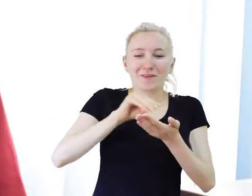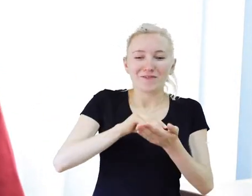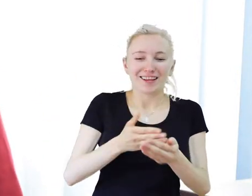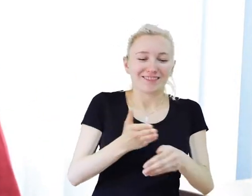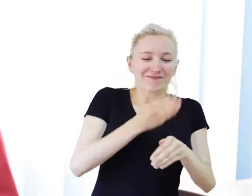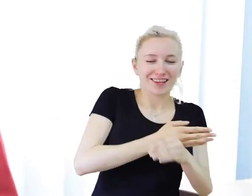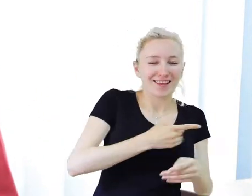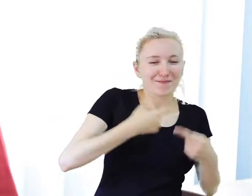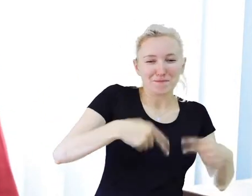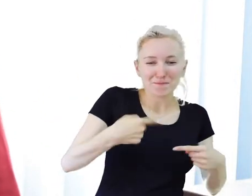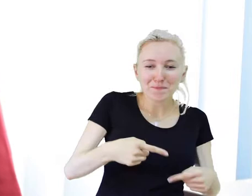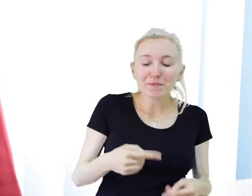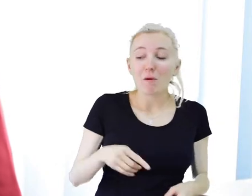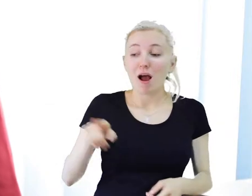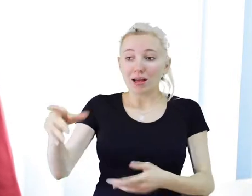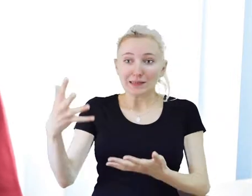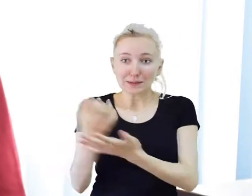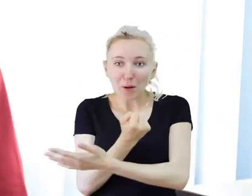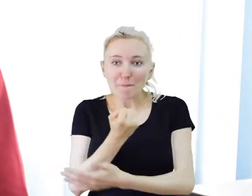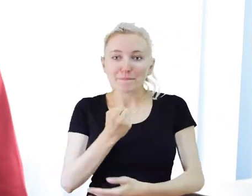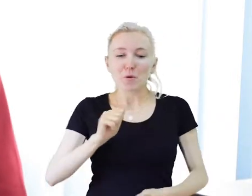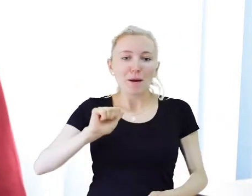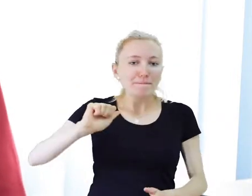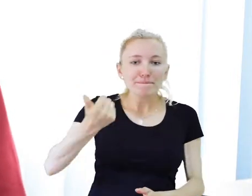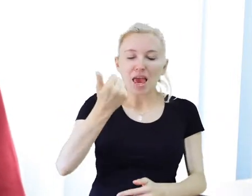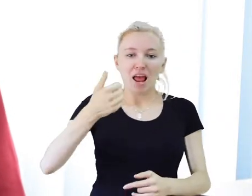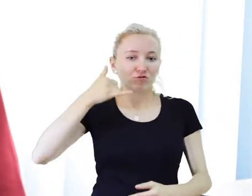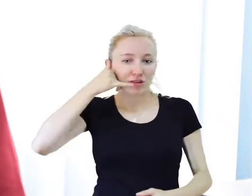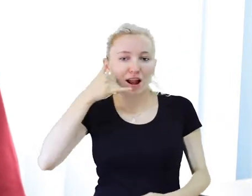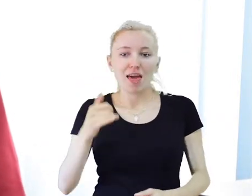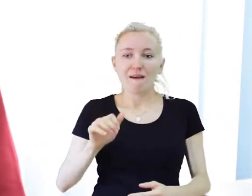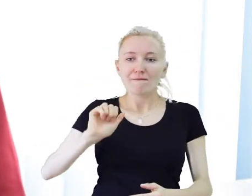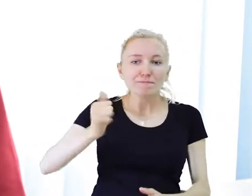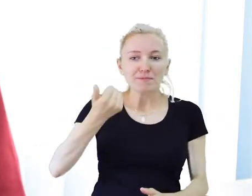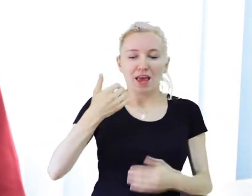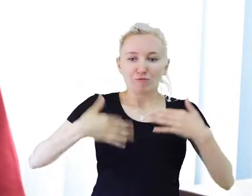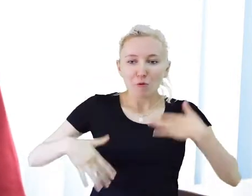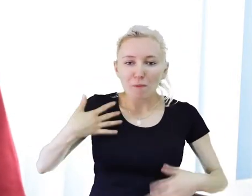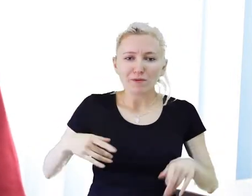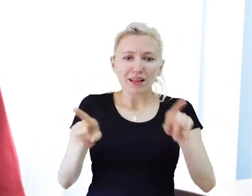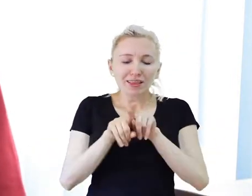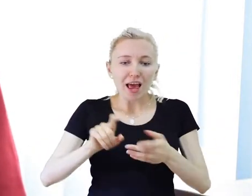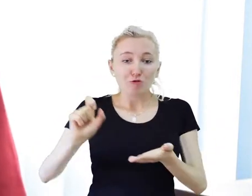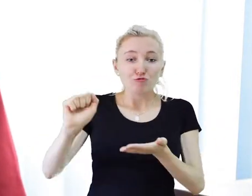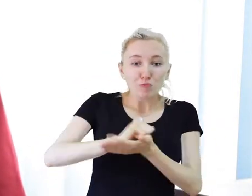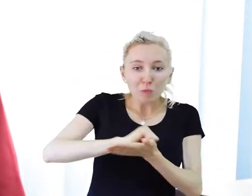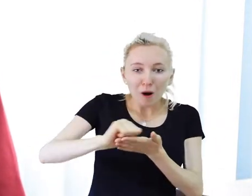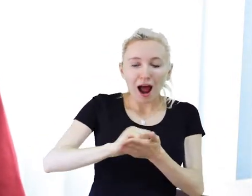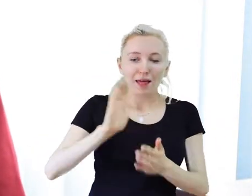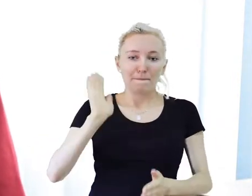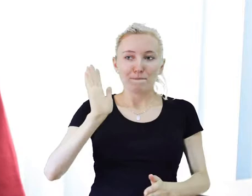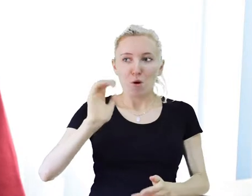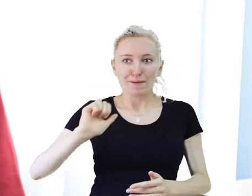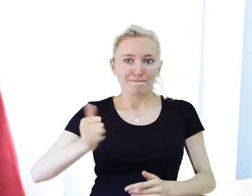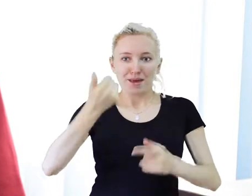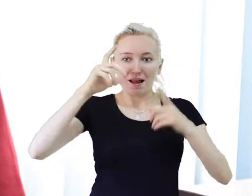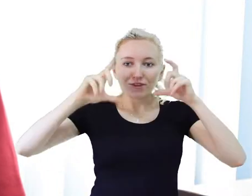zdobywałaś, bo ja nie miałem żadnego doświadczenia. Pierwszy sprzęt, wyposażenie. Pierwszy telefon,